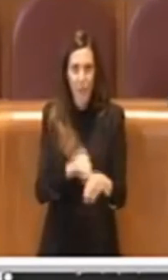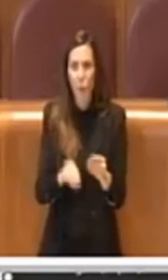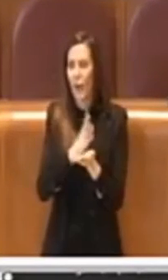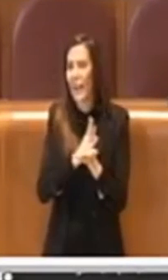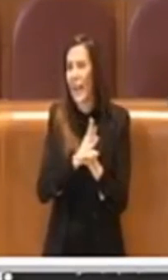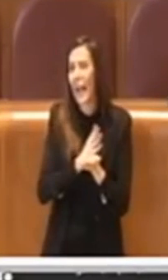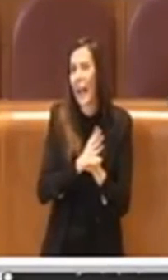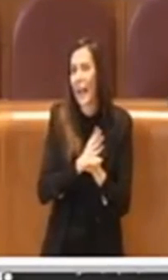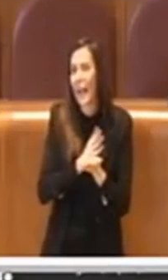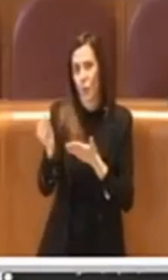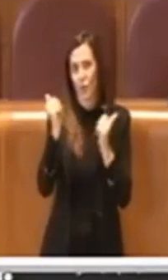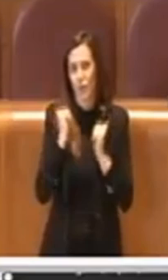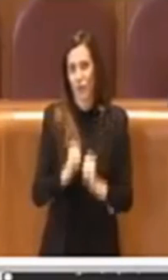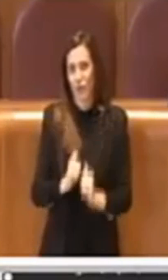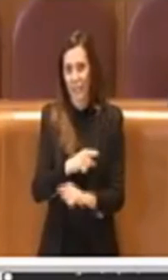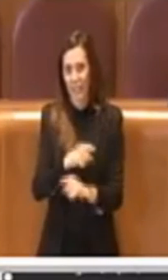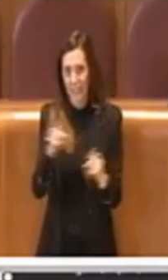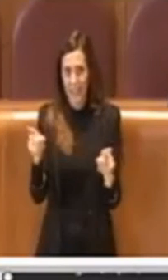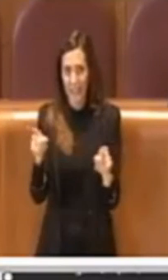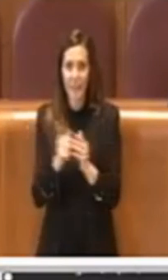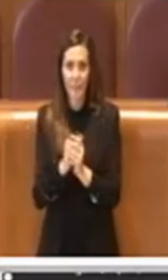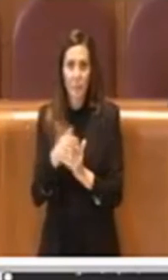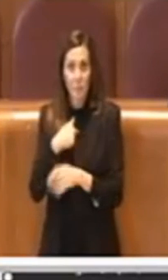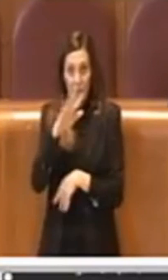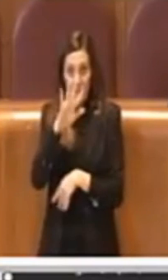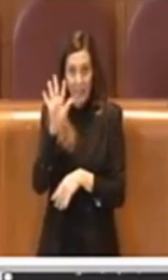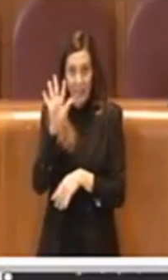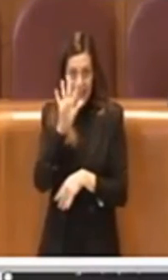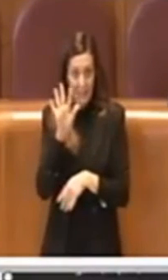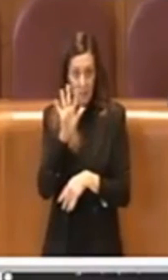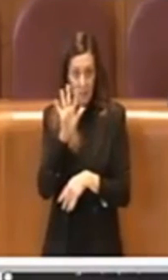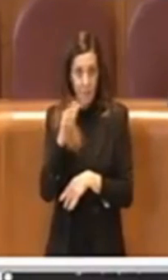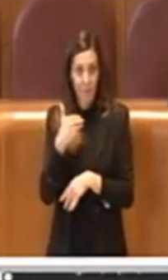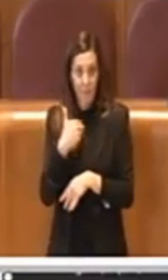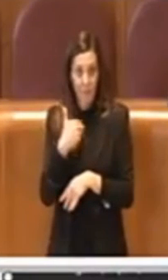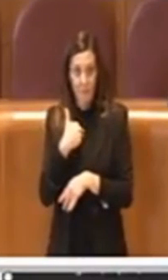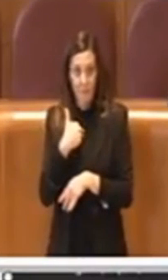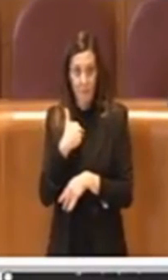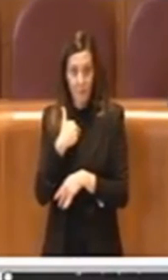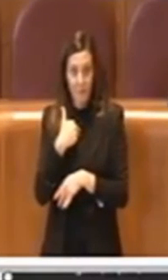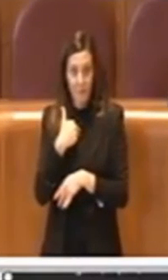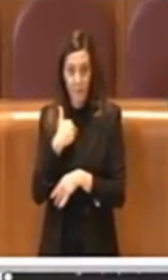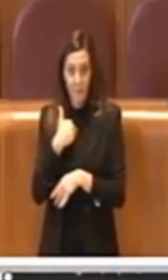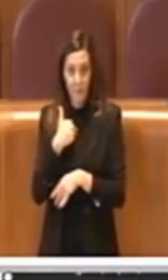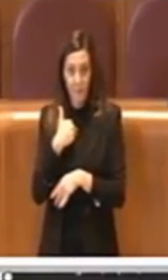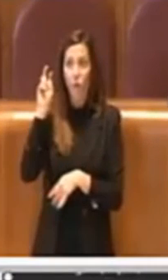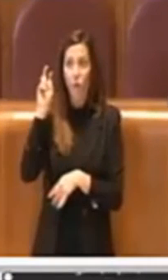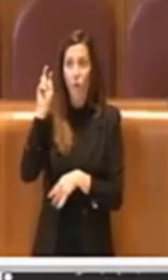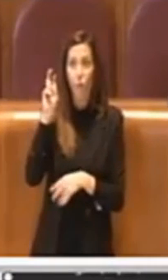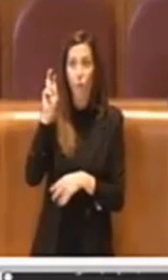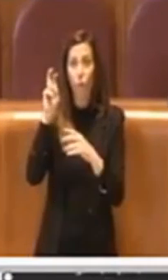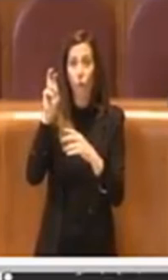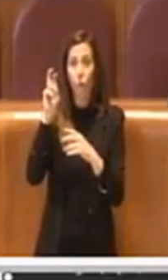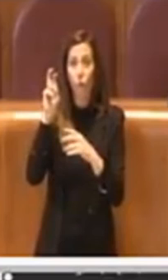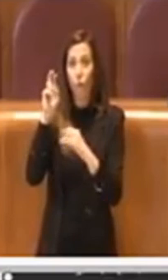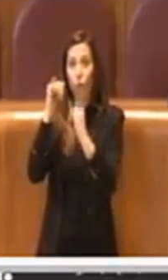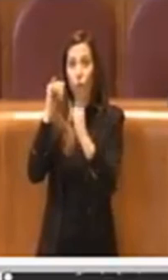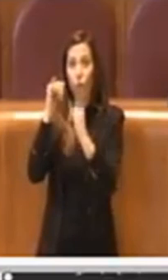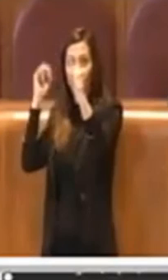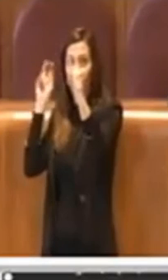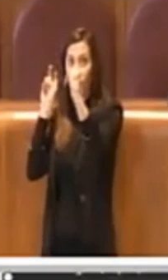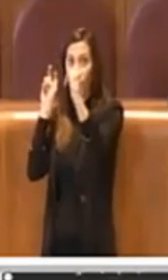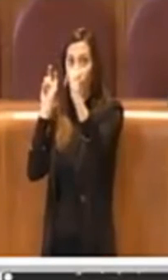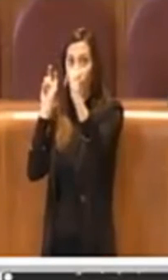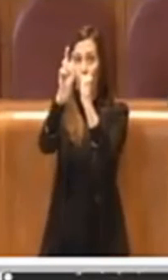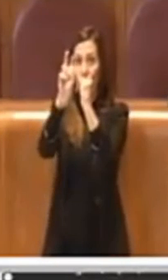cittadinanza. Io per esempio la funivia di Piazzale Clodio,